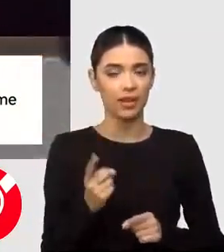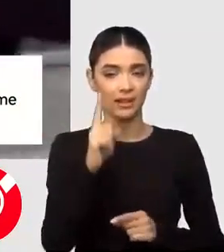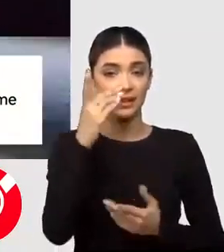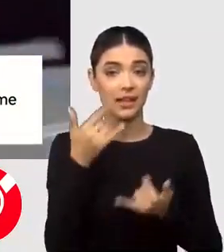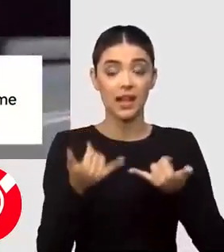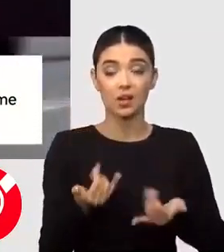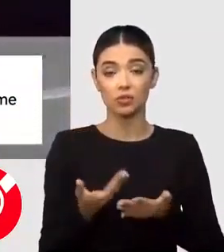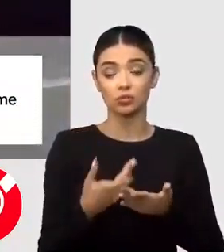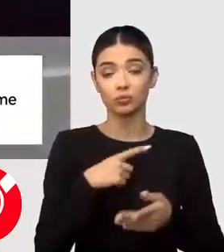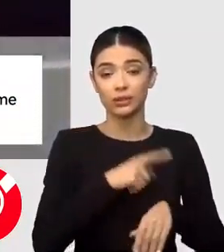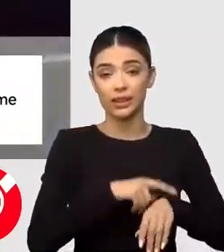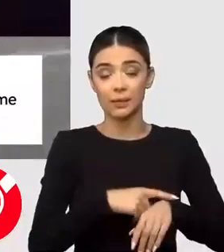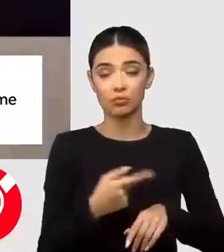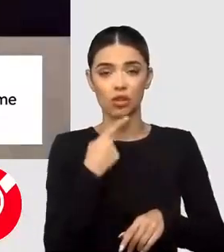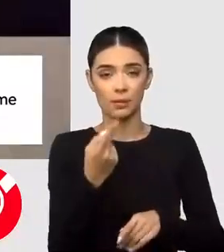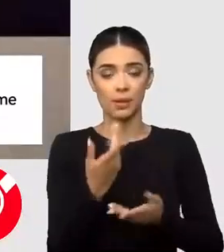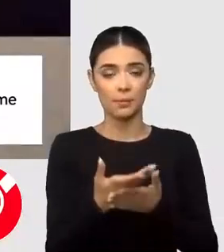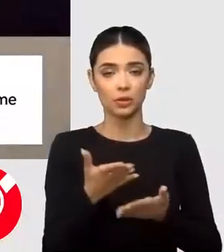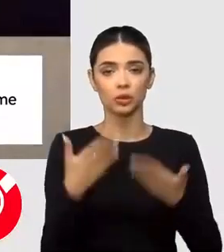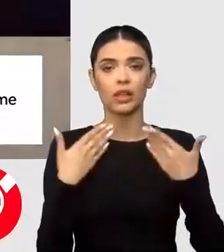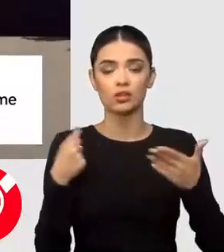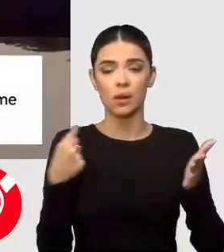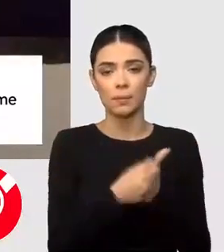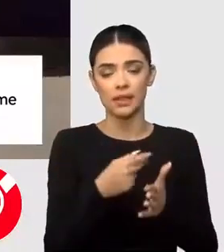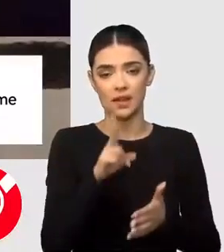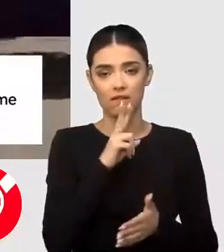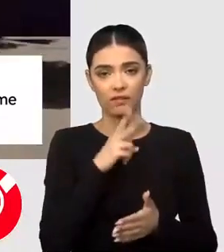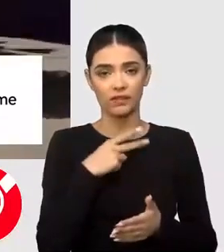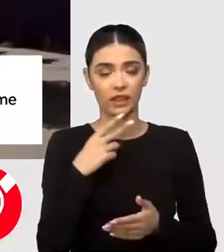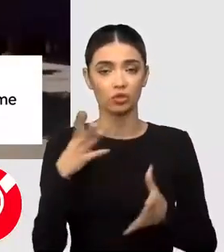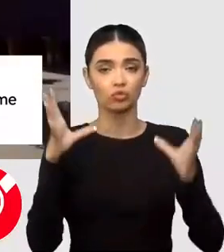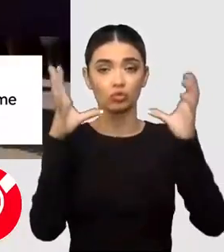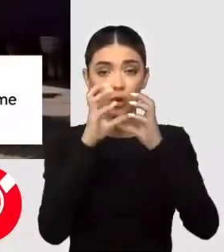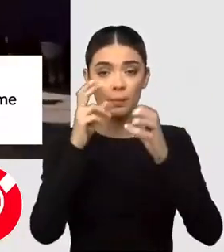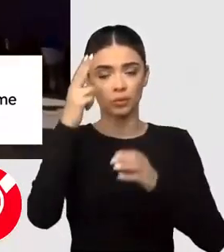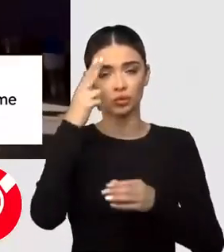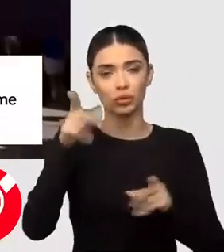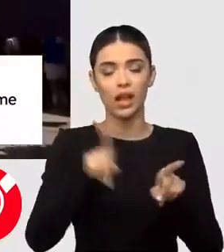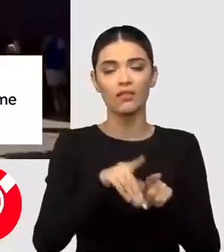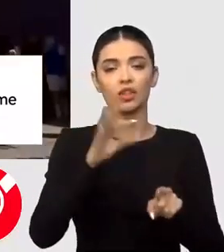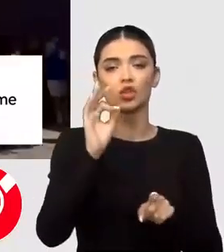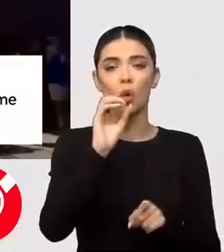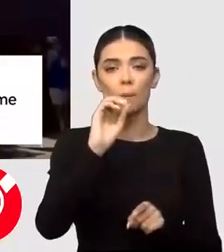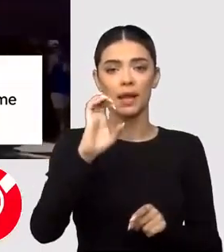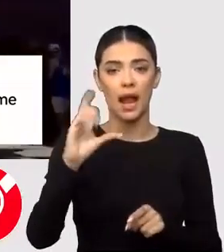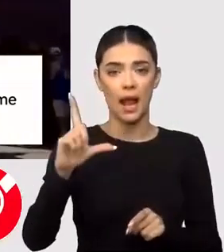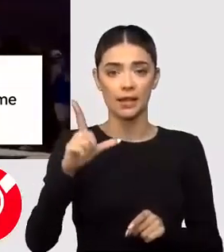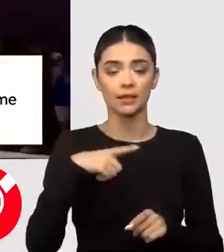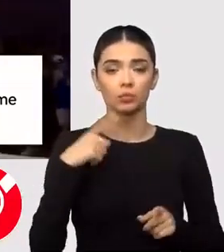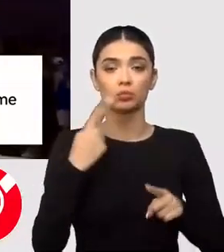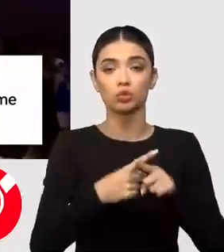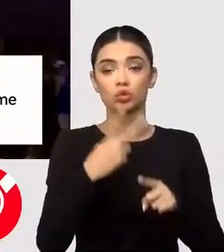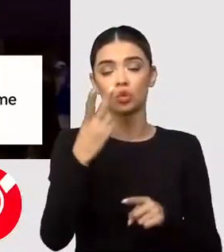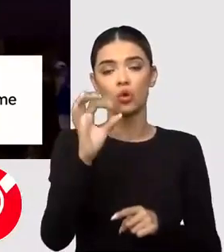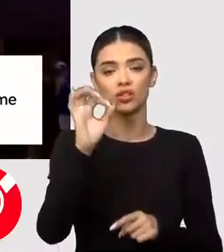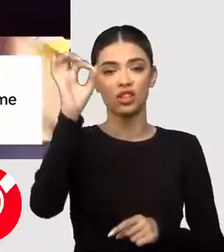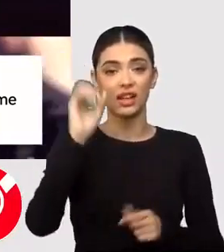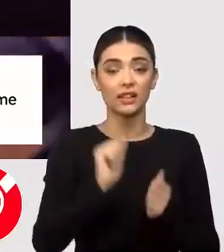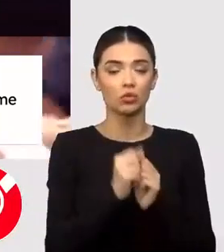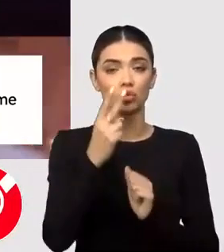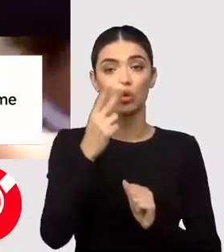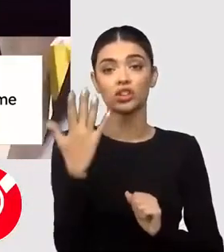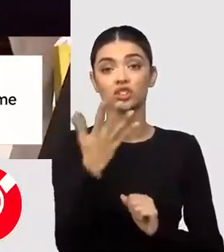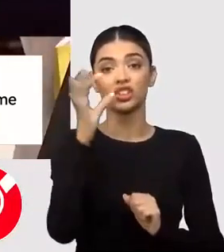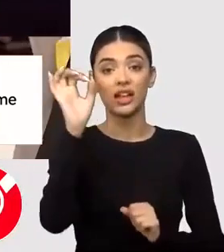timpul acestei perioade de căldură, până vineri, cu nopți cunoscute drept tropicale, cu temperaturi peste 20 de grade sau chiar